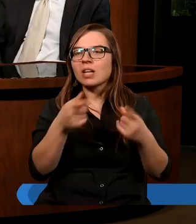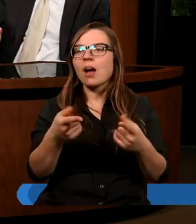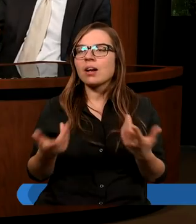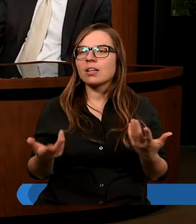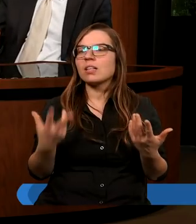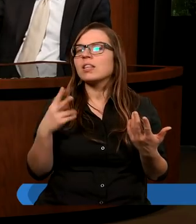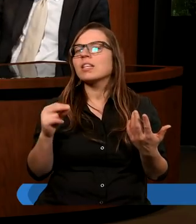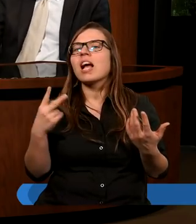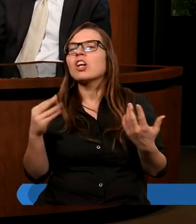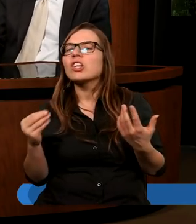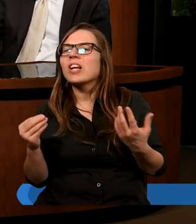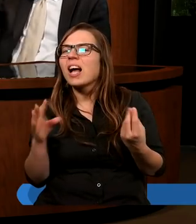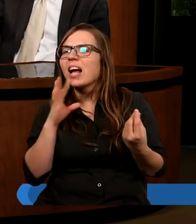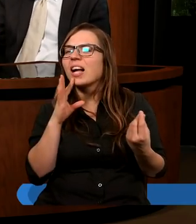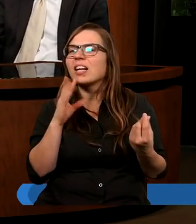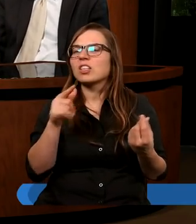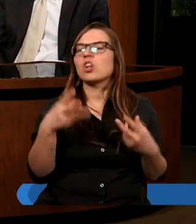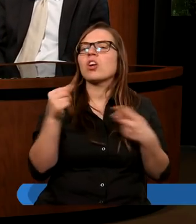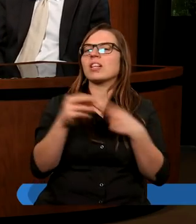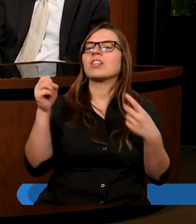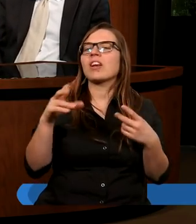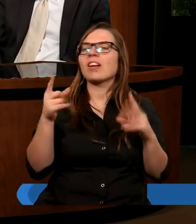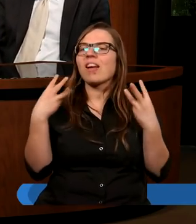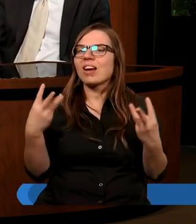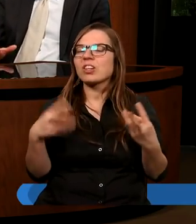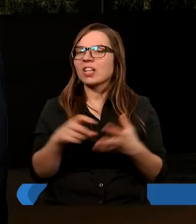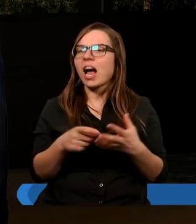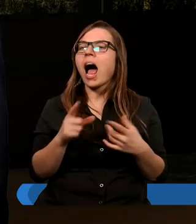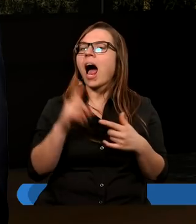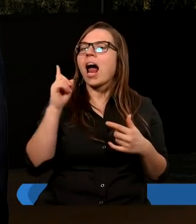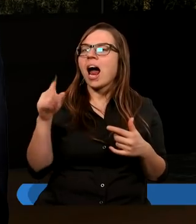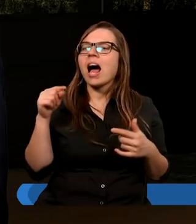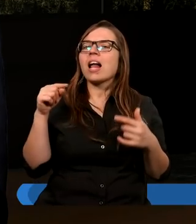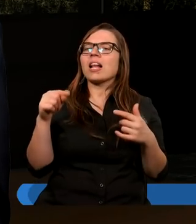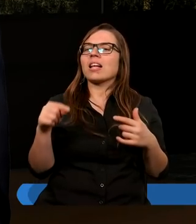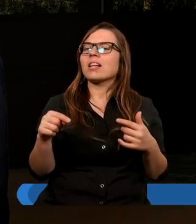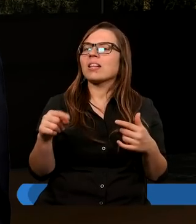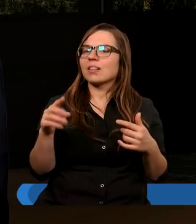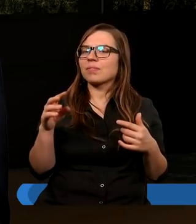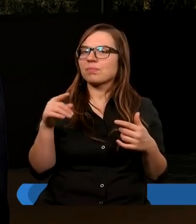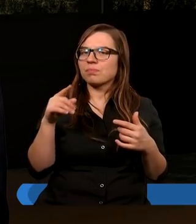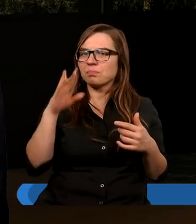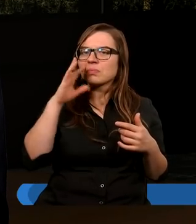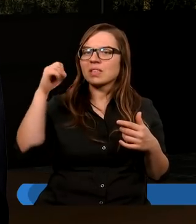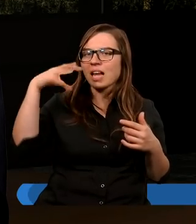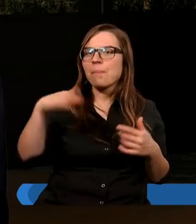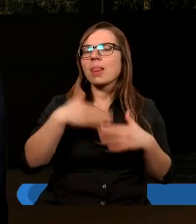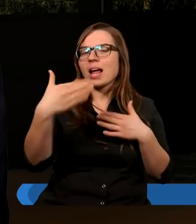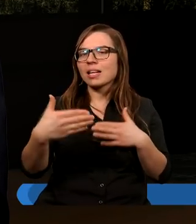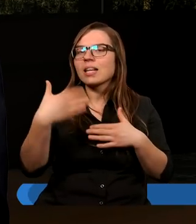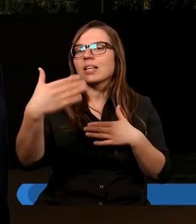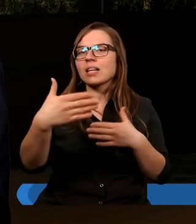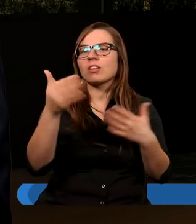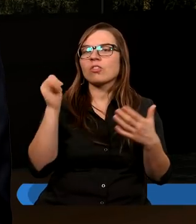Nie, że ta świeca jest najważniejsza, ale ta ona zapaliła następne